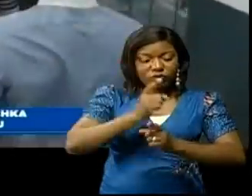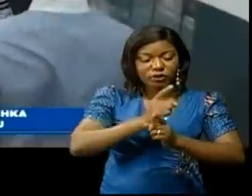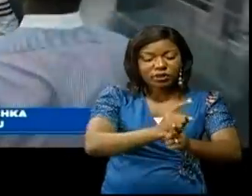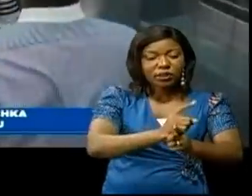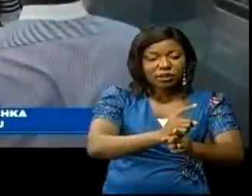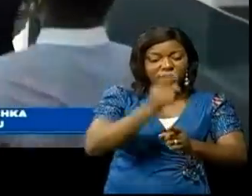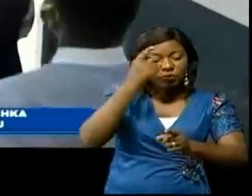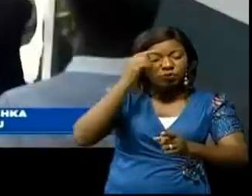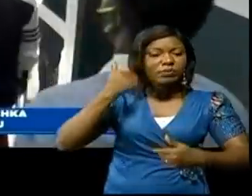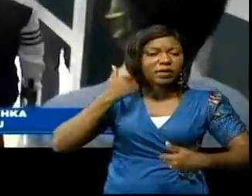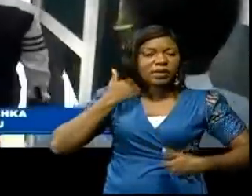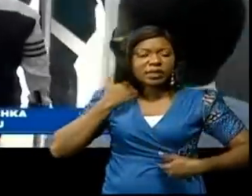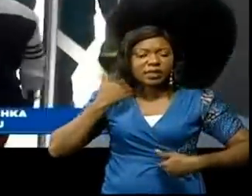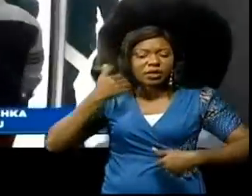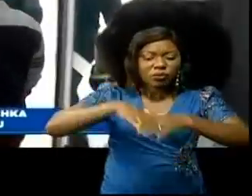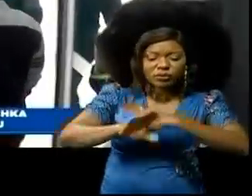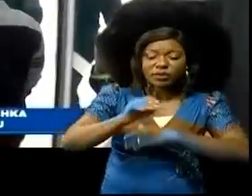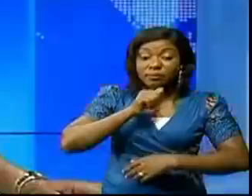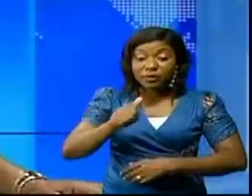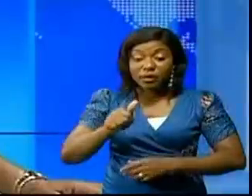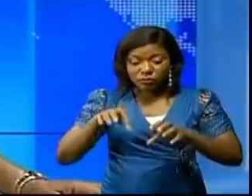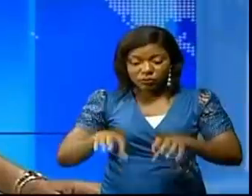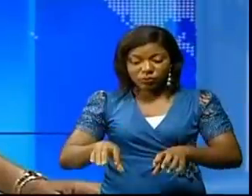à l'interne comme à l'externe.